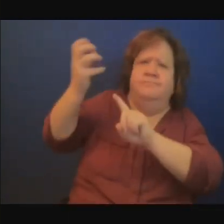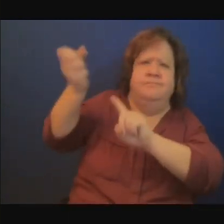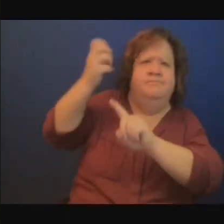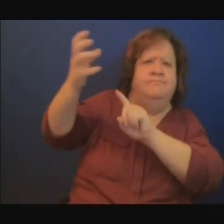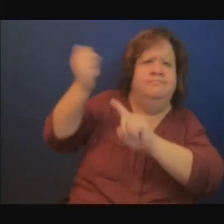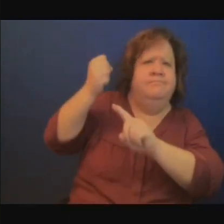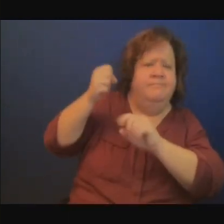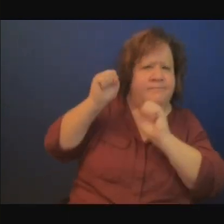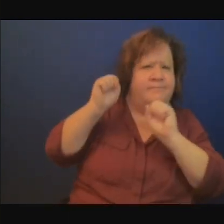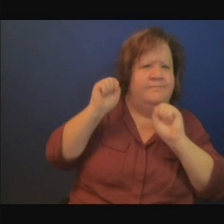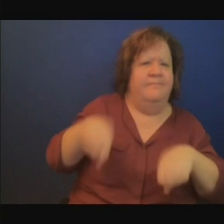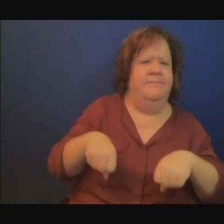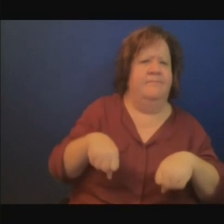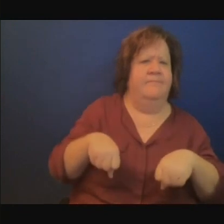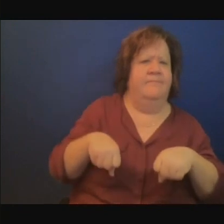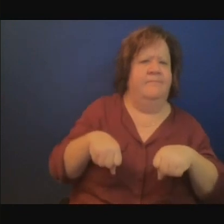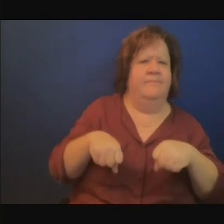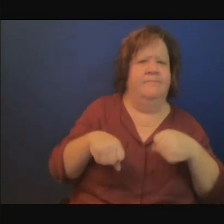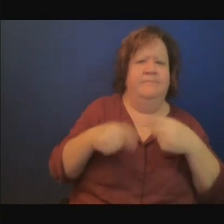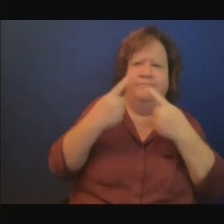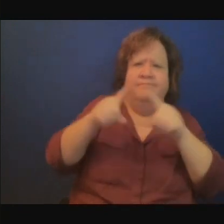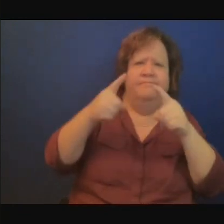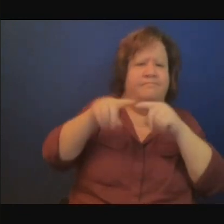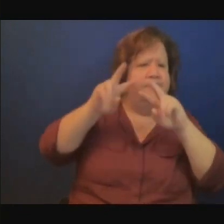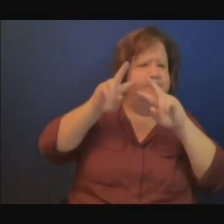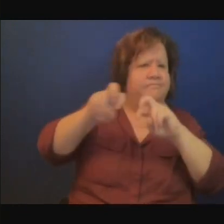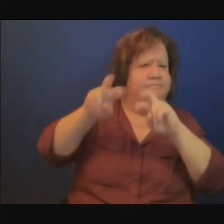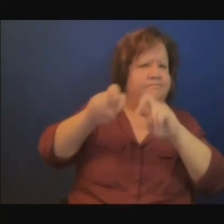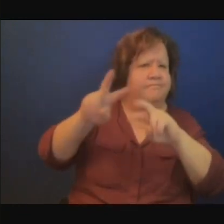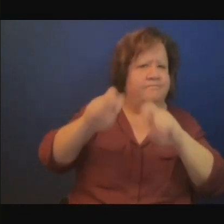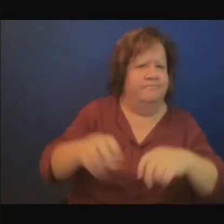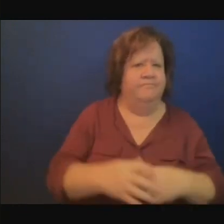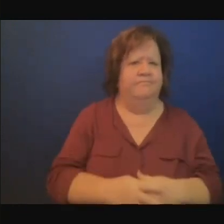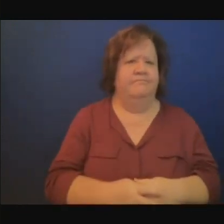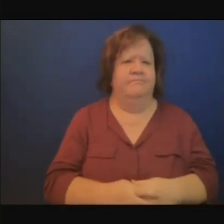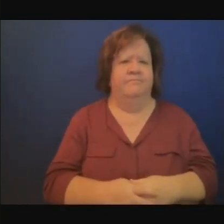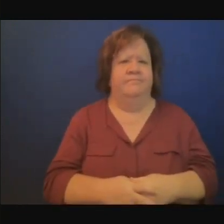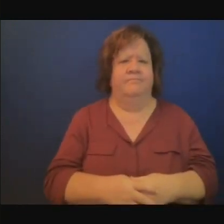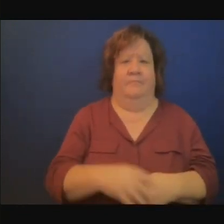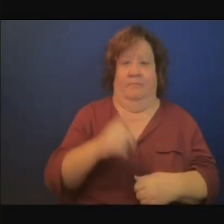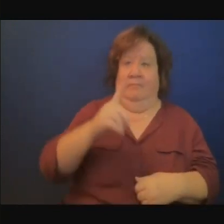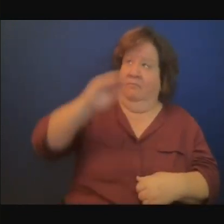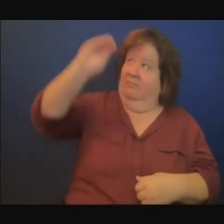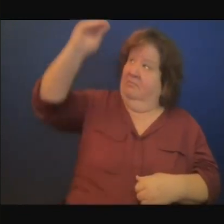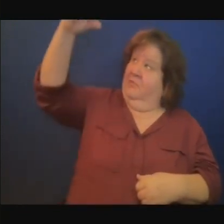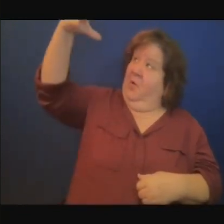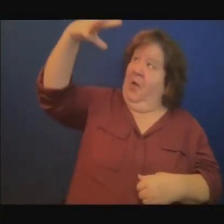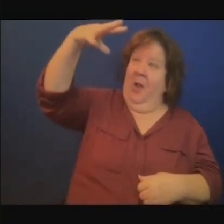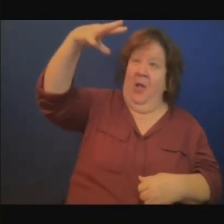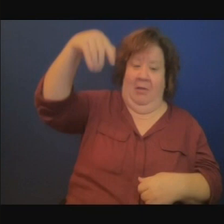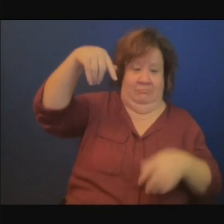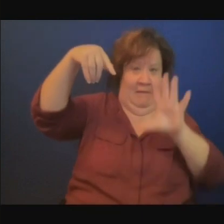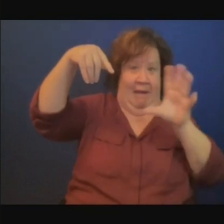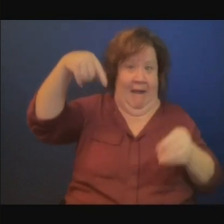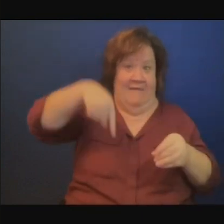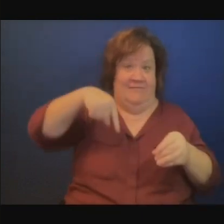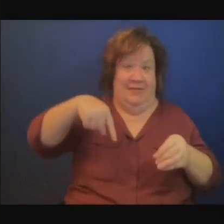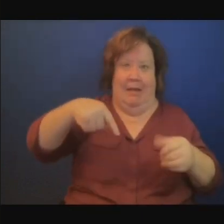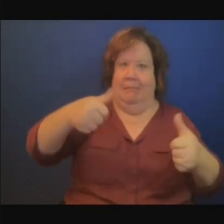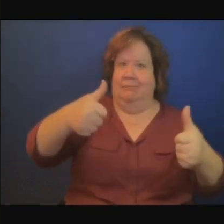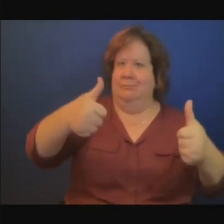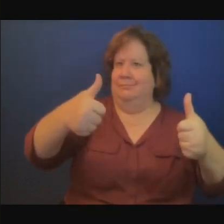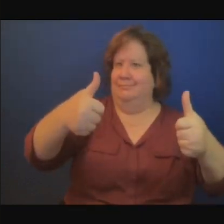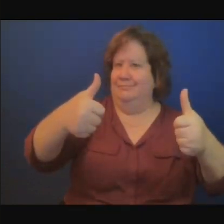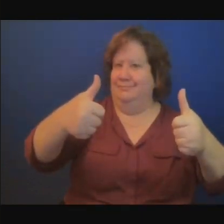déçu de voir par exemple quand on prend les batteries solaires avec très peu d'efficacité et avec